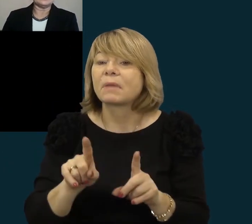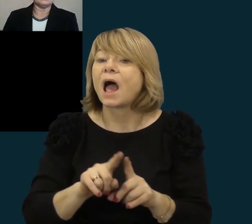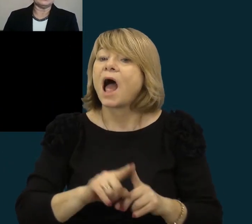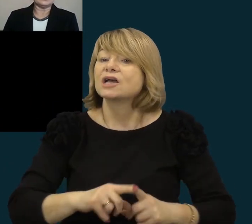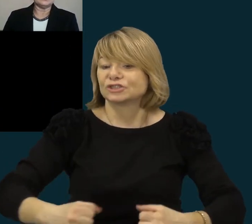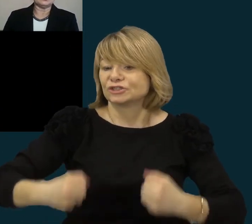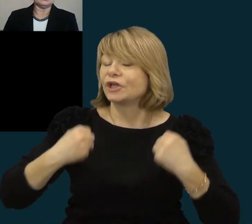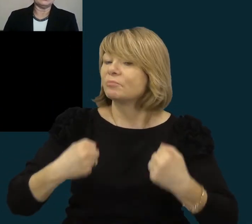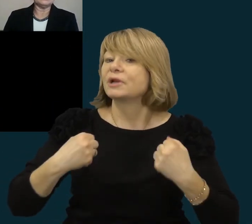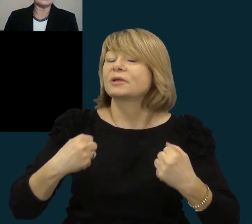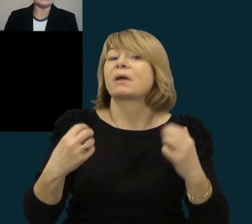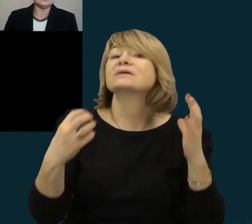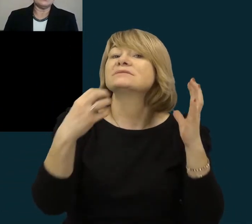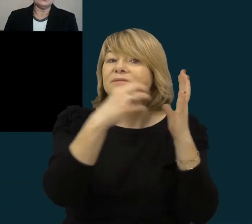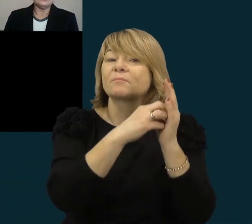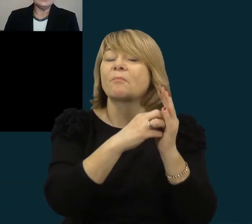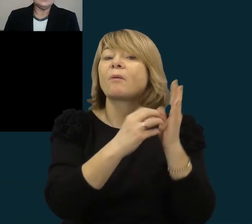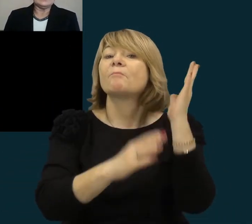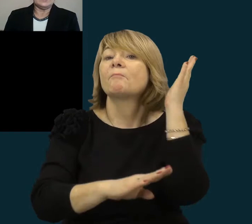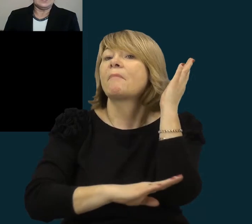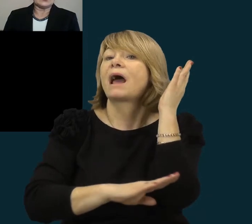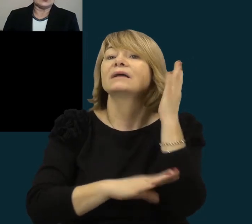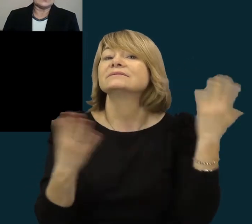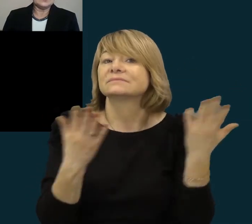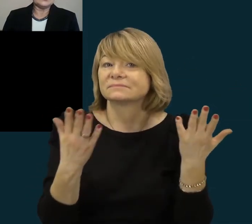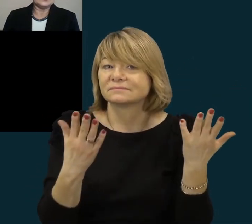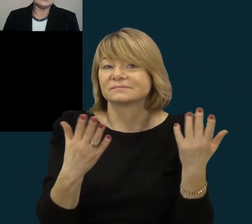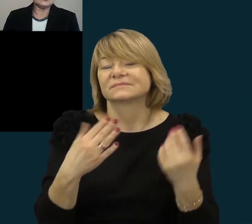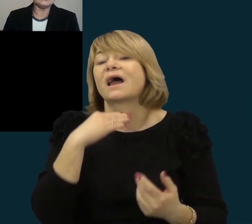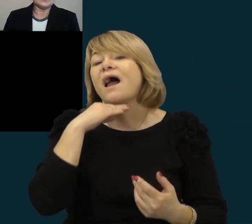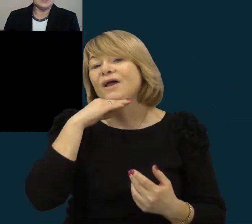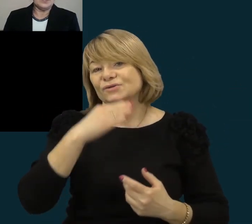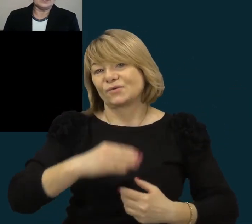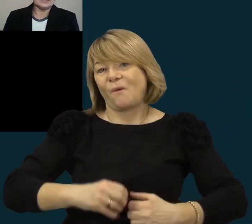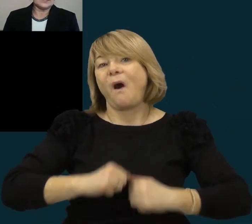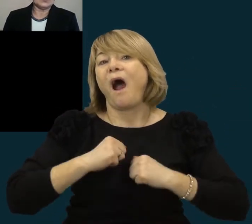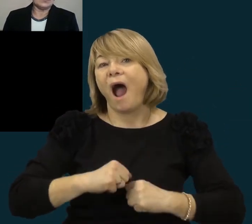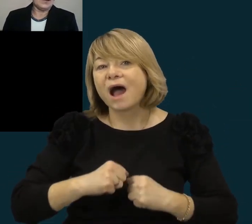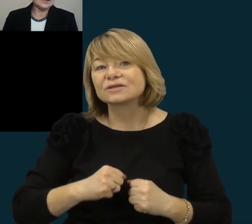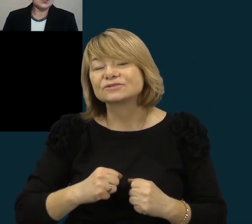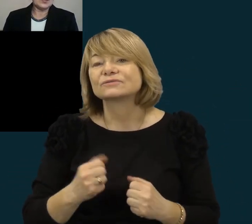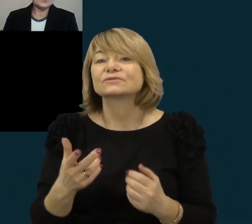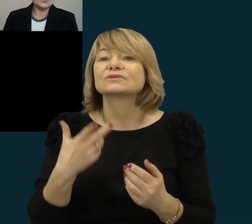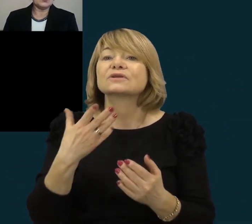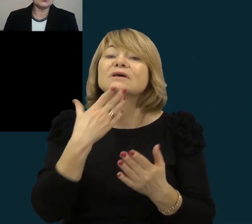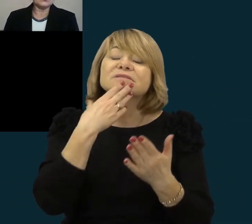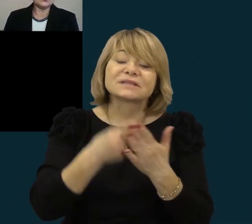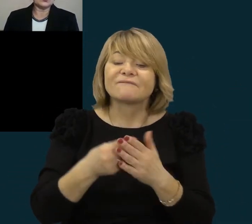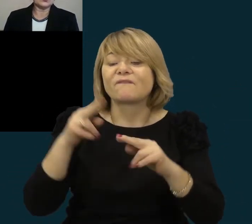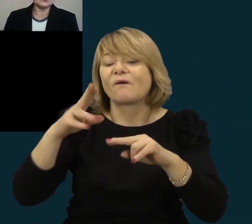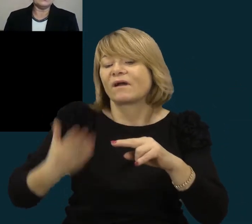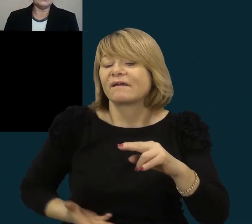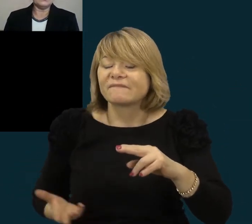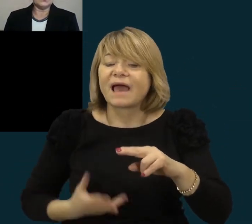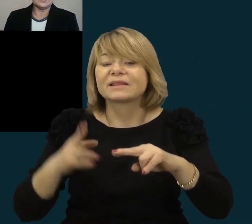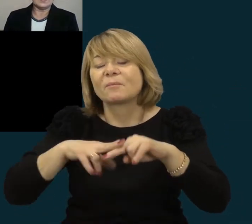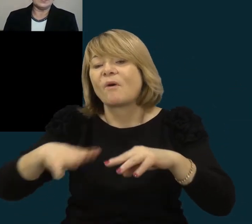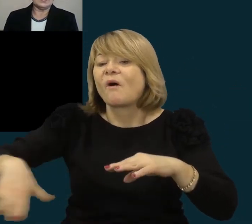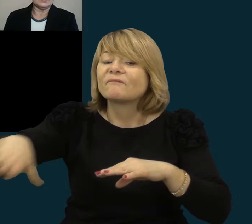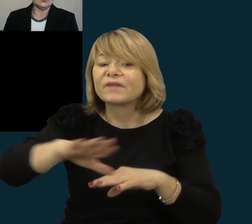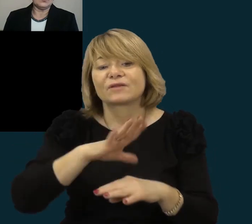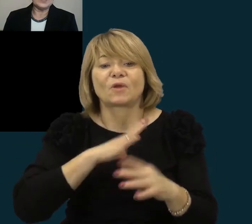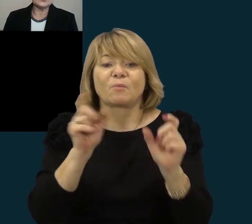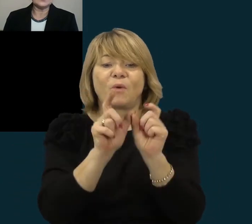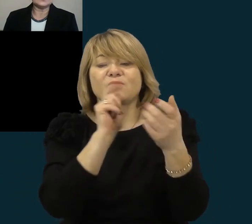medis, turintis titologinių savybių ažolas. Čia reikėjo vaikam ar savo gyvenamoje aplinkoje nupotografuoti,